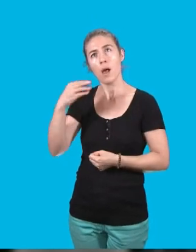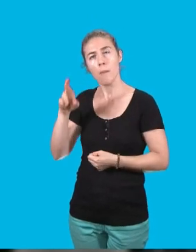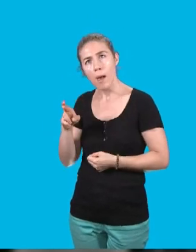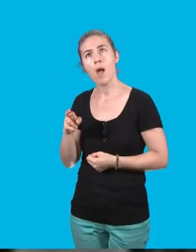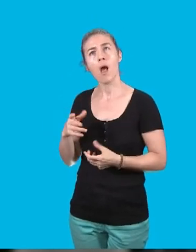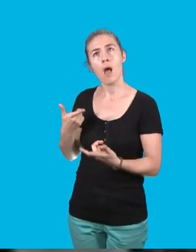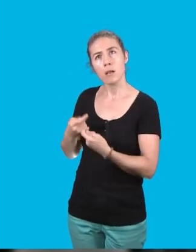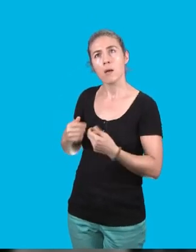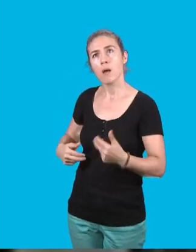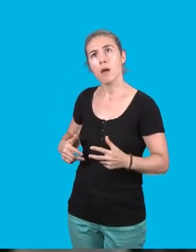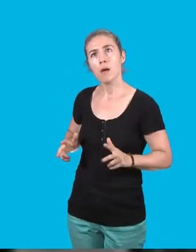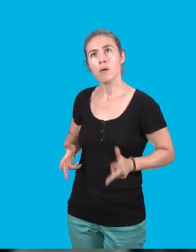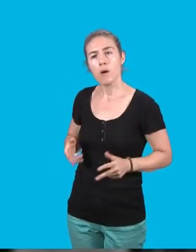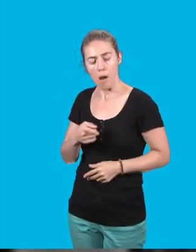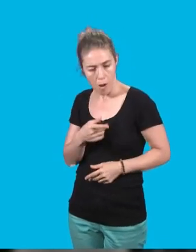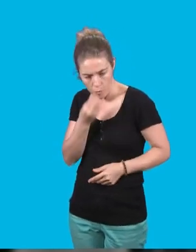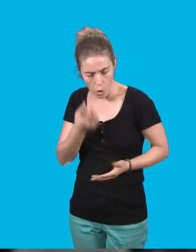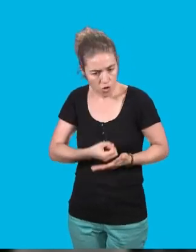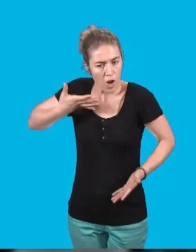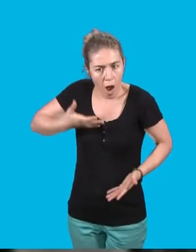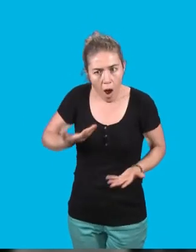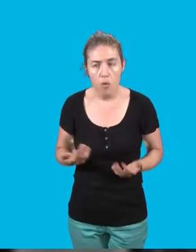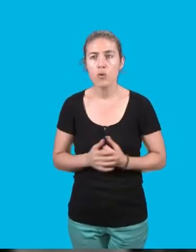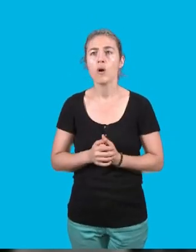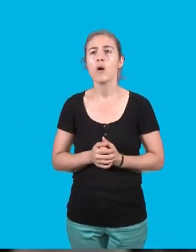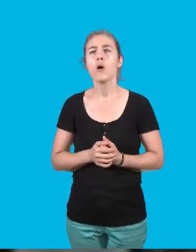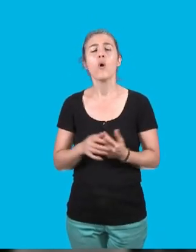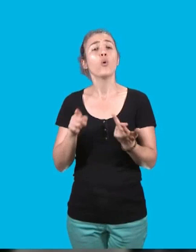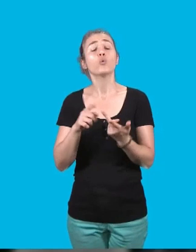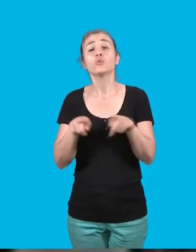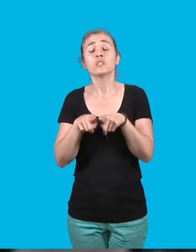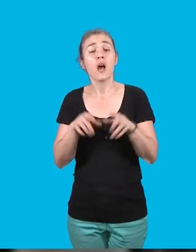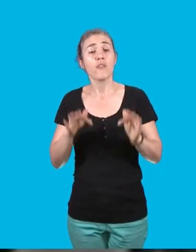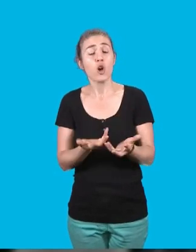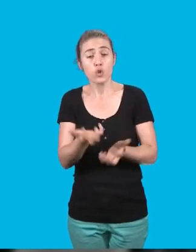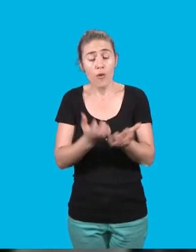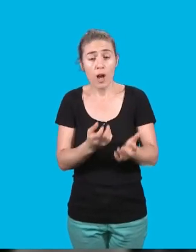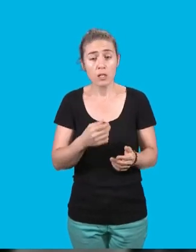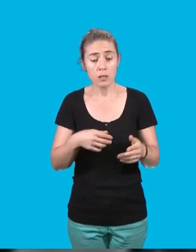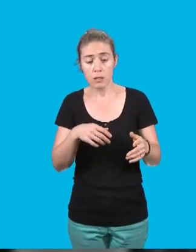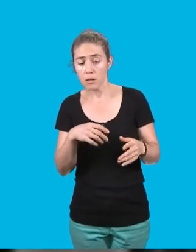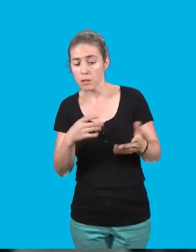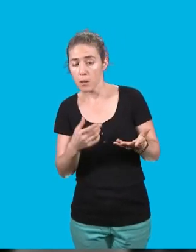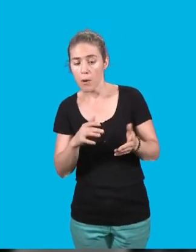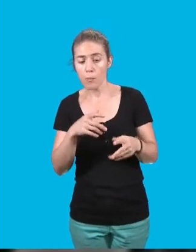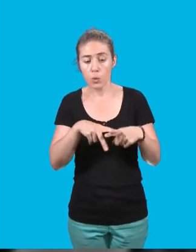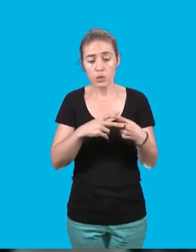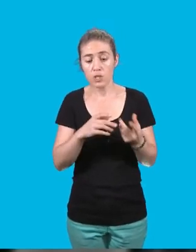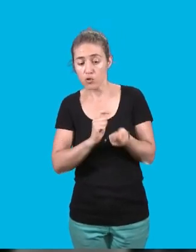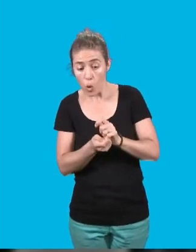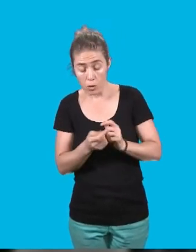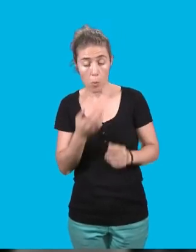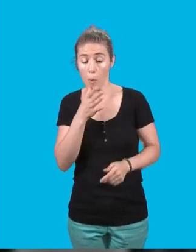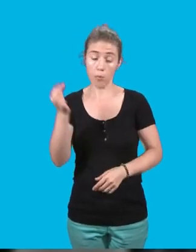je peux rajouter aussi de changer de mode de chauffage d'un coup de baquette magique. C'est pourquoi nous voterons cette délibération, mais y mettons des